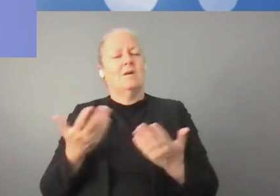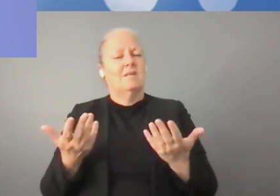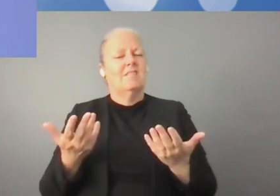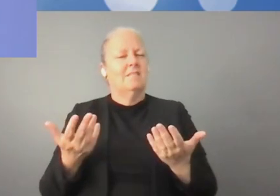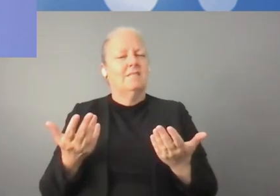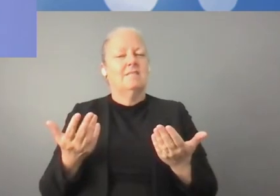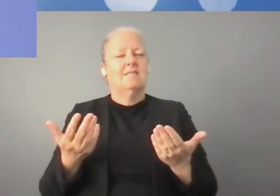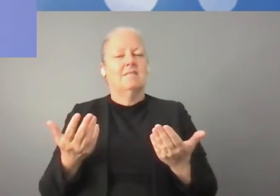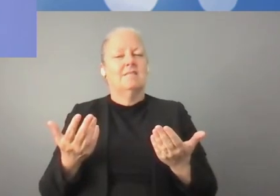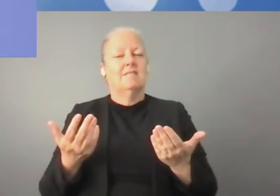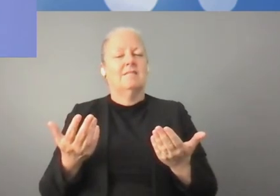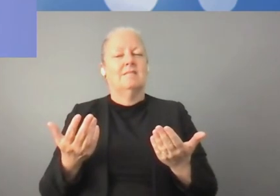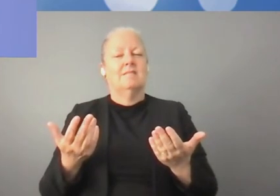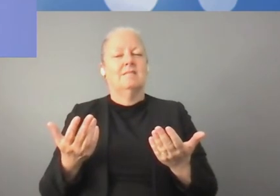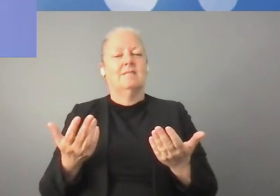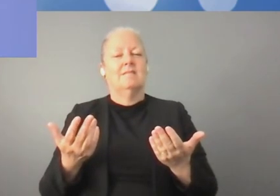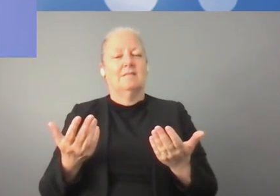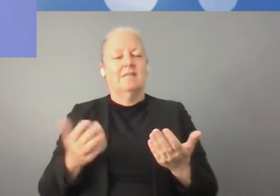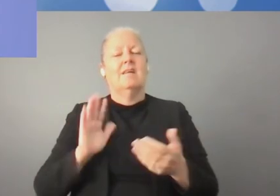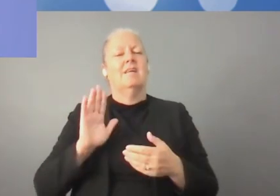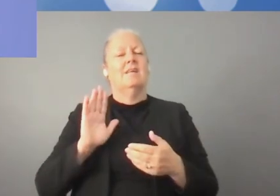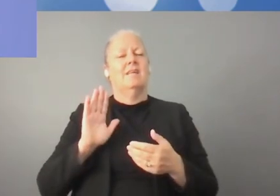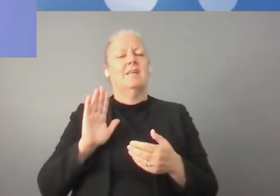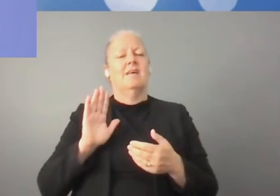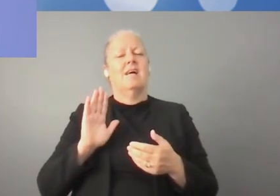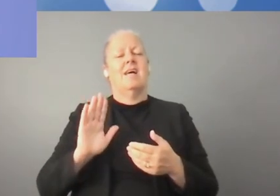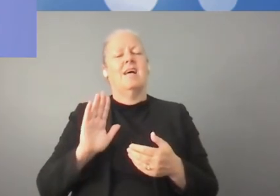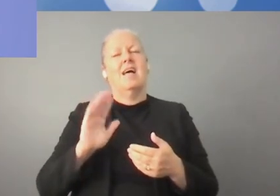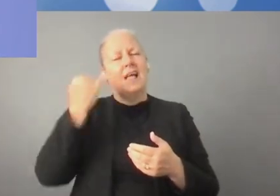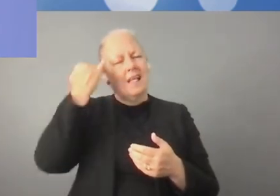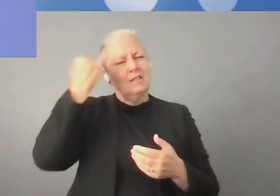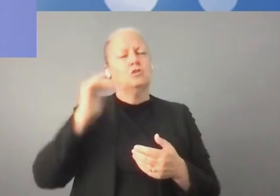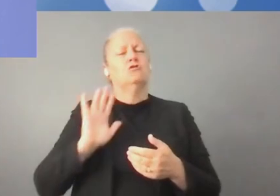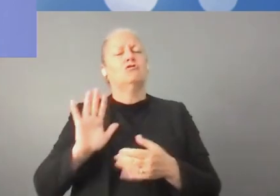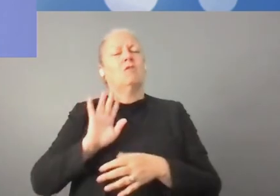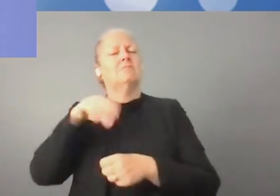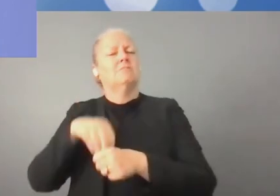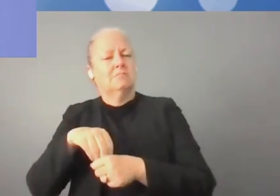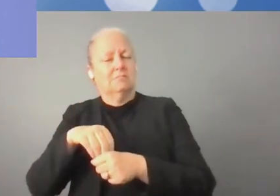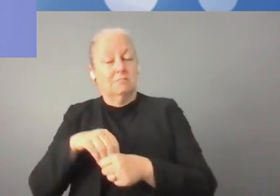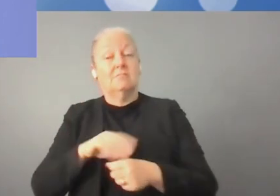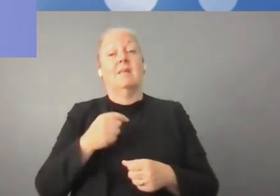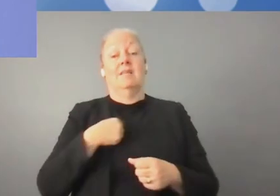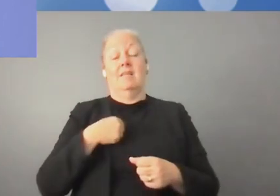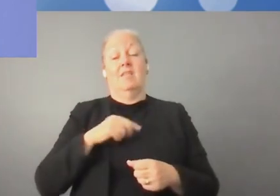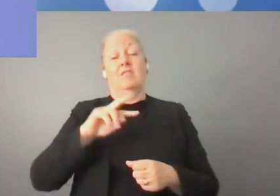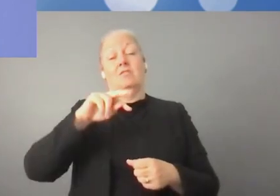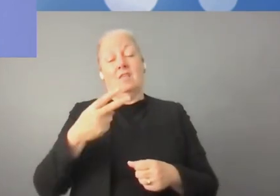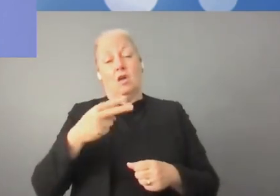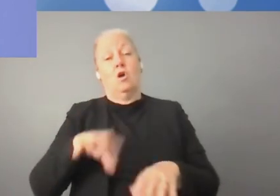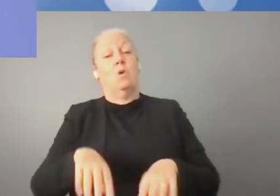aussi au niveau à une étape précoce du développement de la société en coopération avec la Banque nationale et les banques